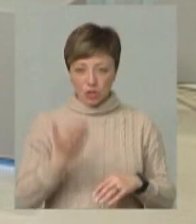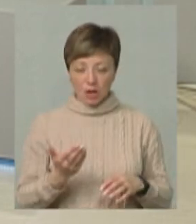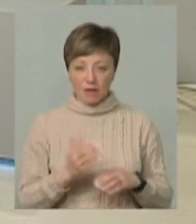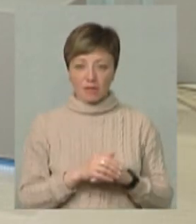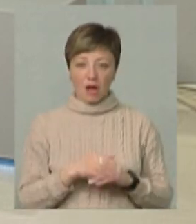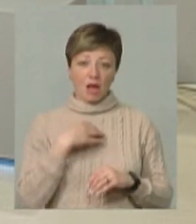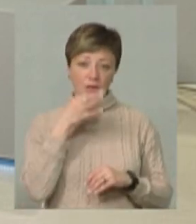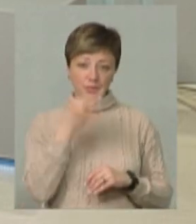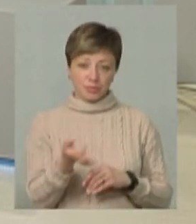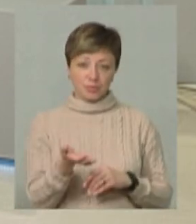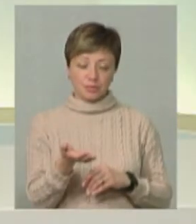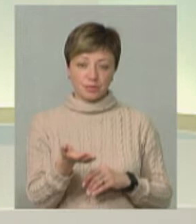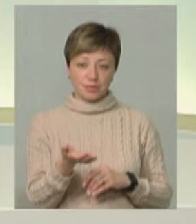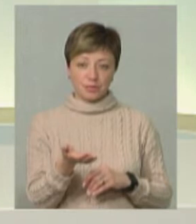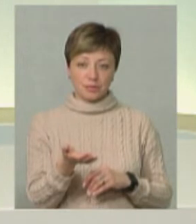Я їм всім кажу,